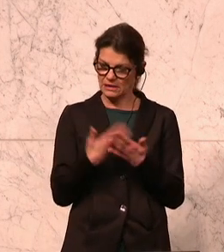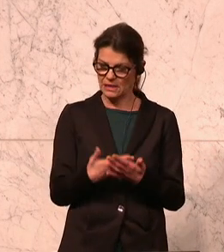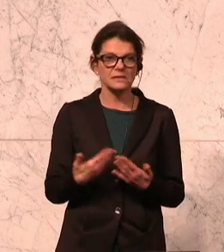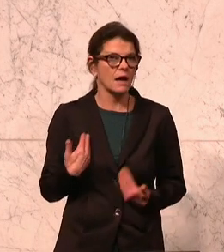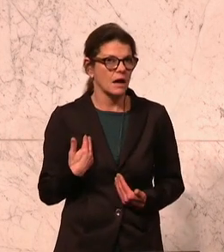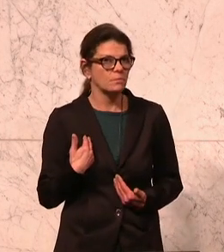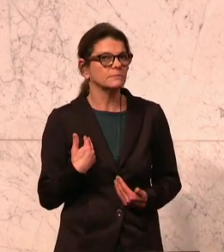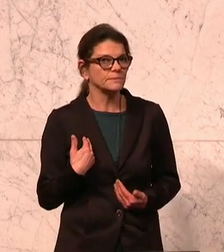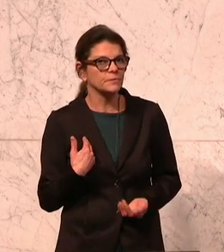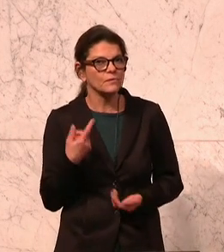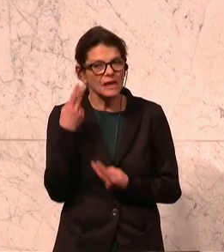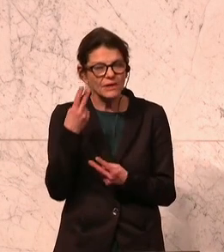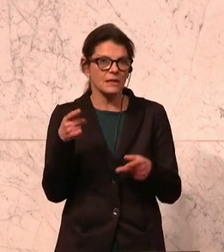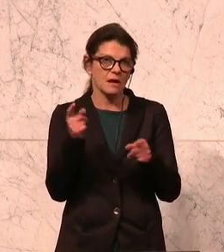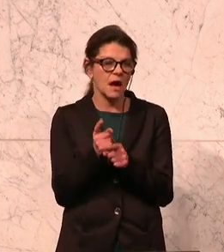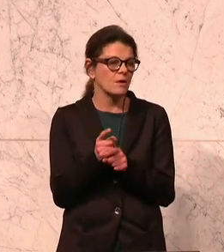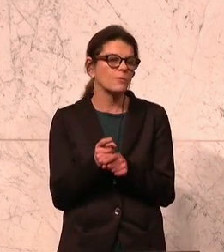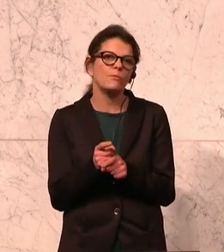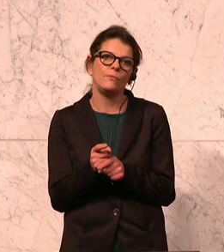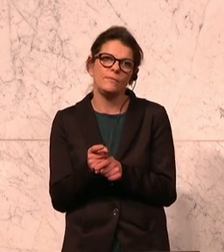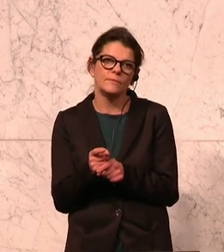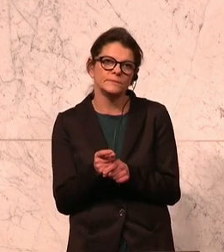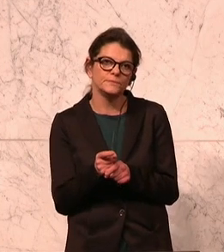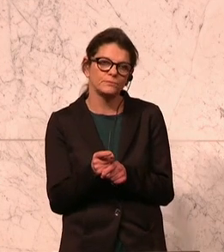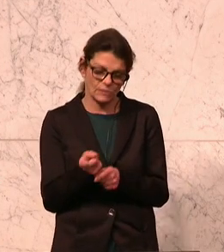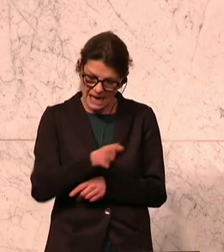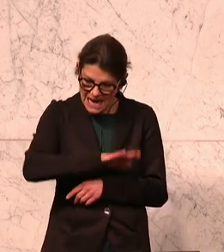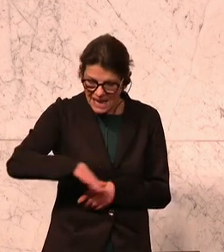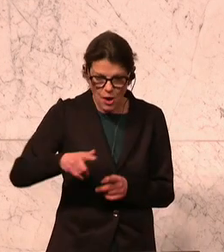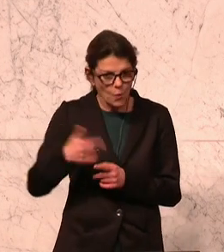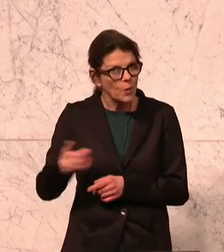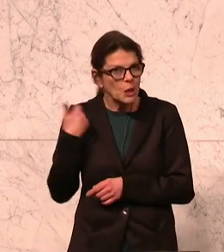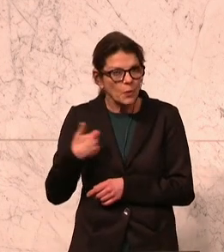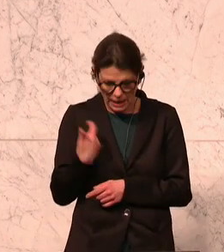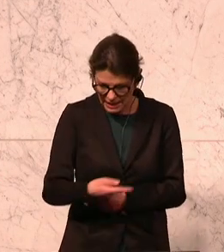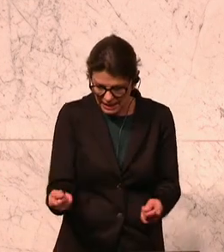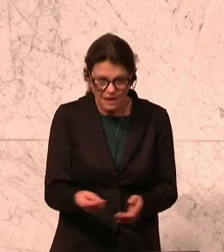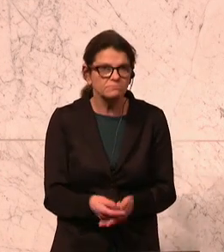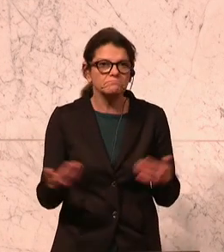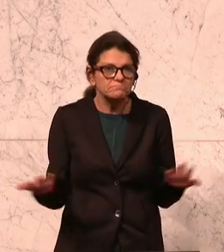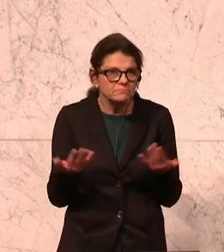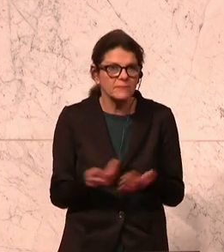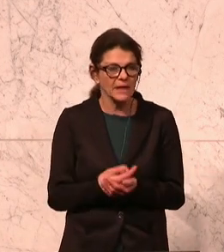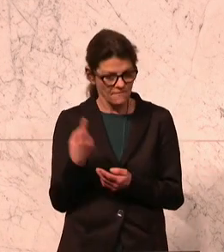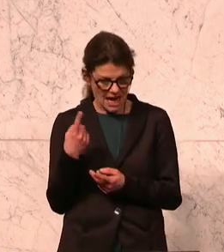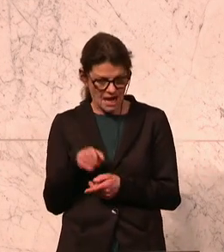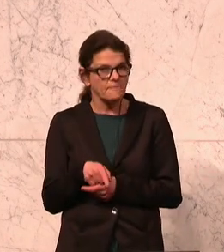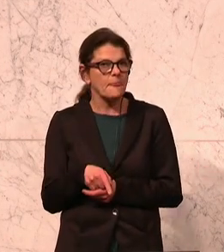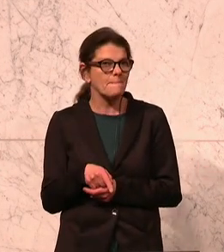geht es natürlich darum, dass wir den Kindern, den Jugendlichen, wie auch immer sozusagen in diesem